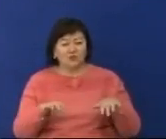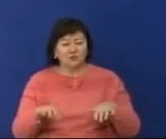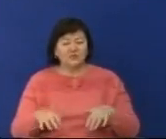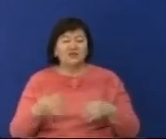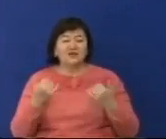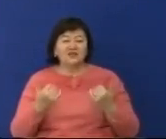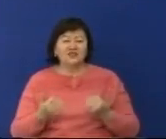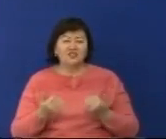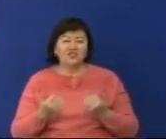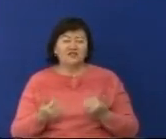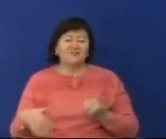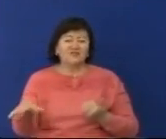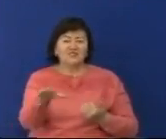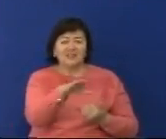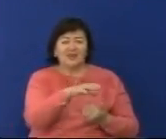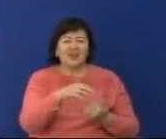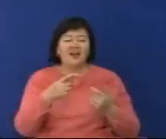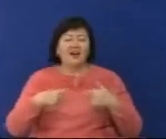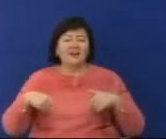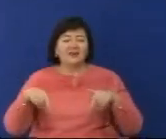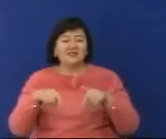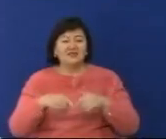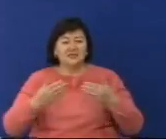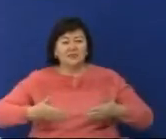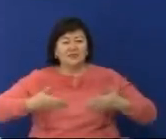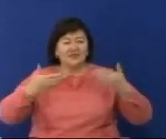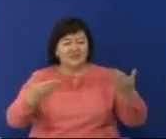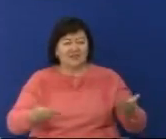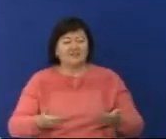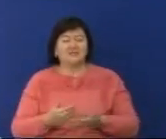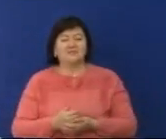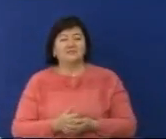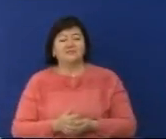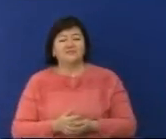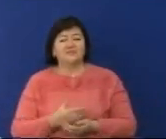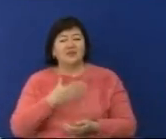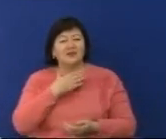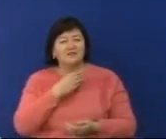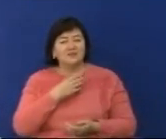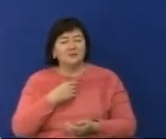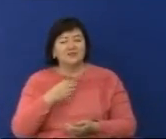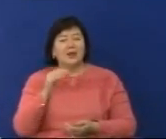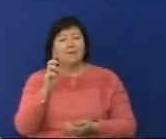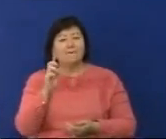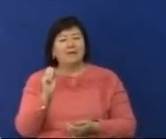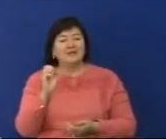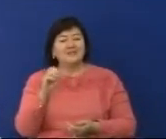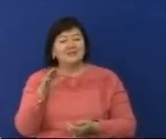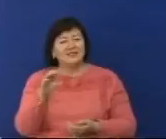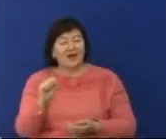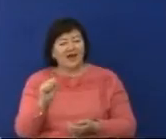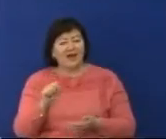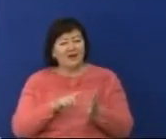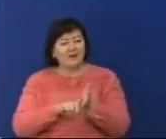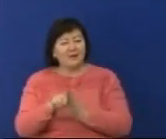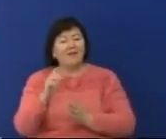көрсету өтін барлық серіктестіктердің қалауына ұсынылады. Семейде баста фес, жастар форум өтті.